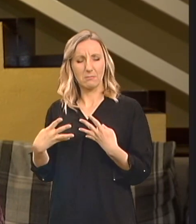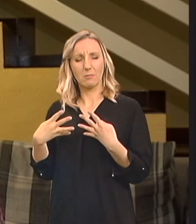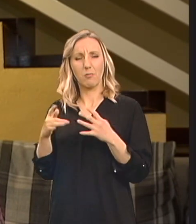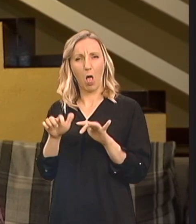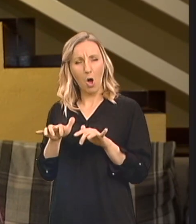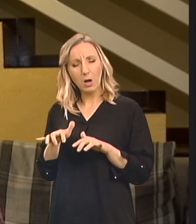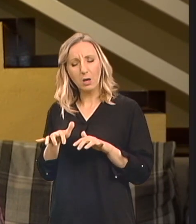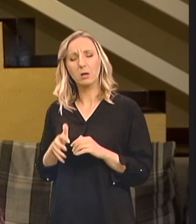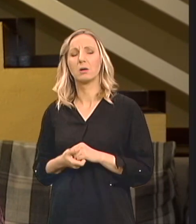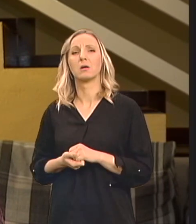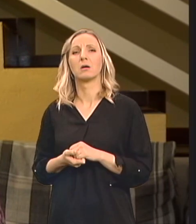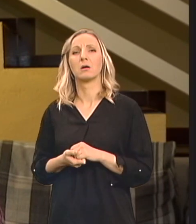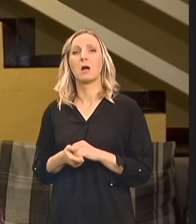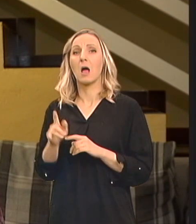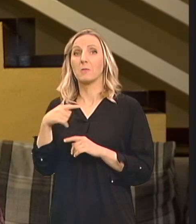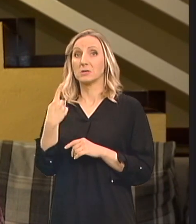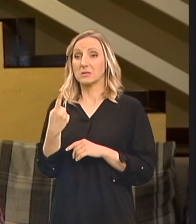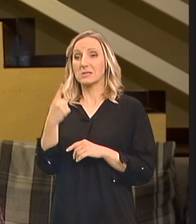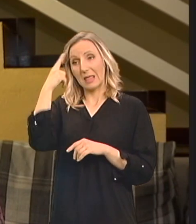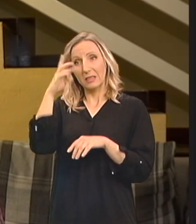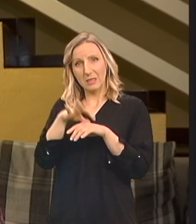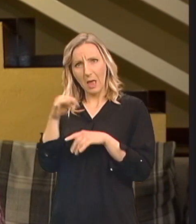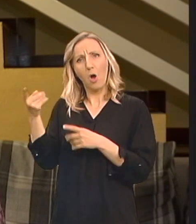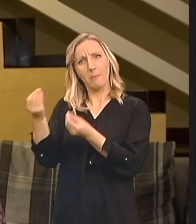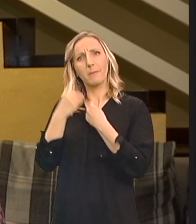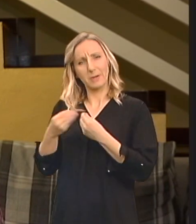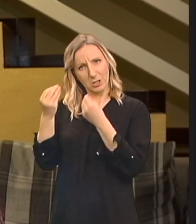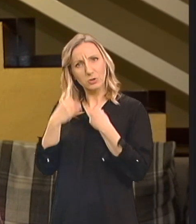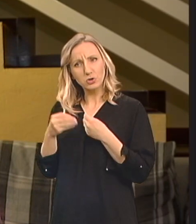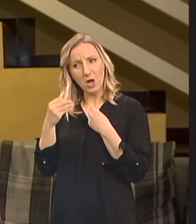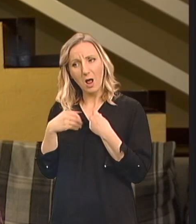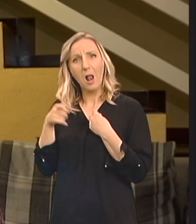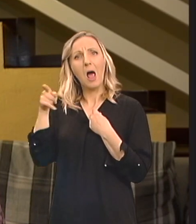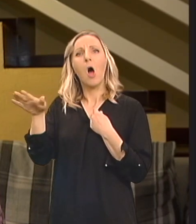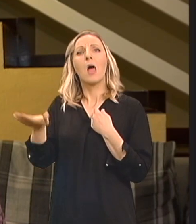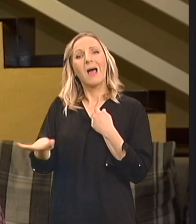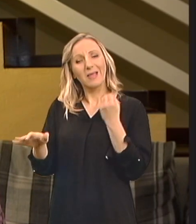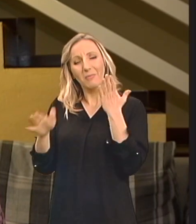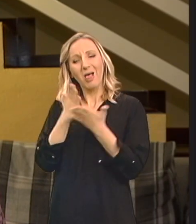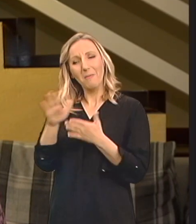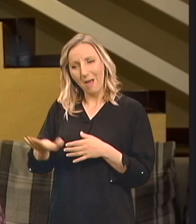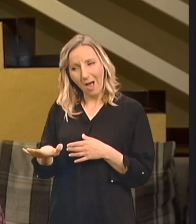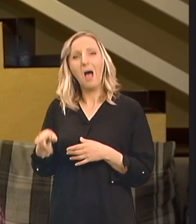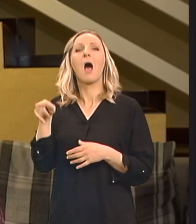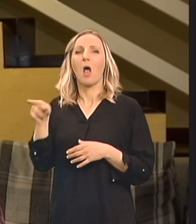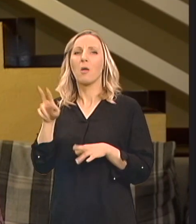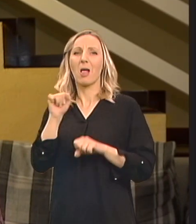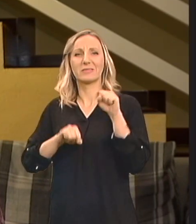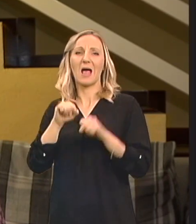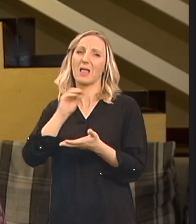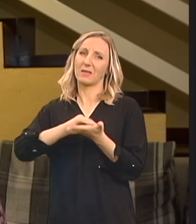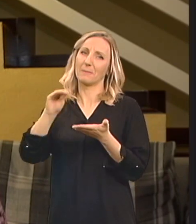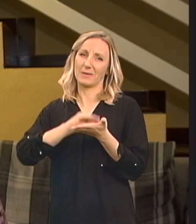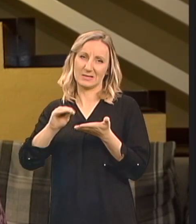Kad se rađala pričala mi je to A inače Dajana je još kao dijete Pokazala dar za pisanje I uvijek je